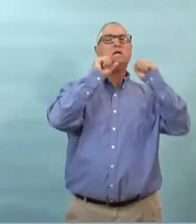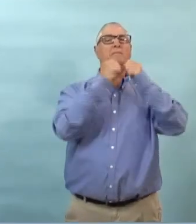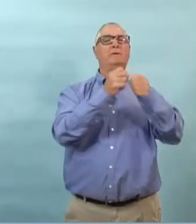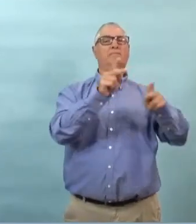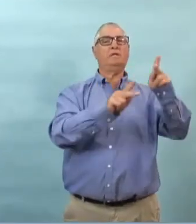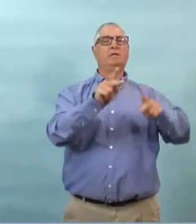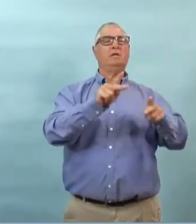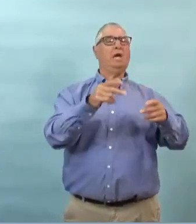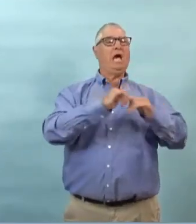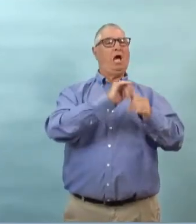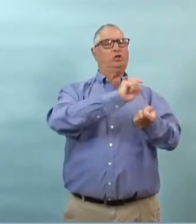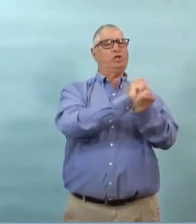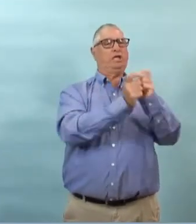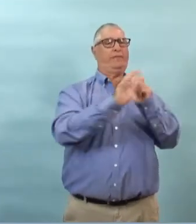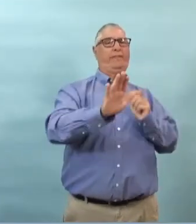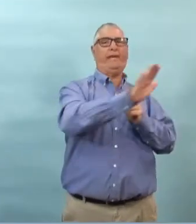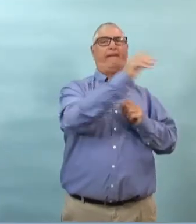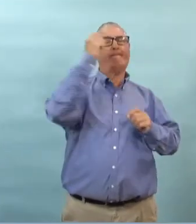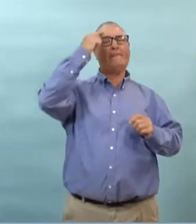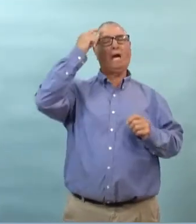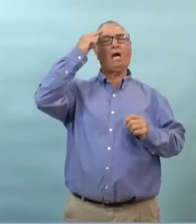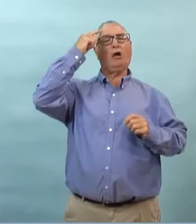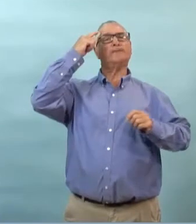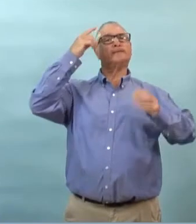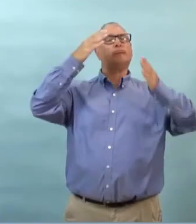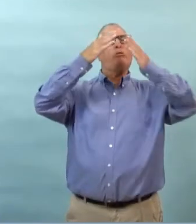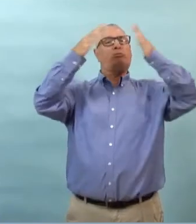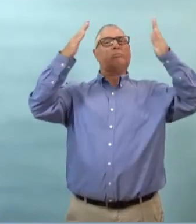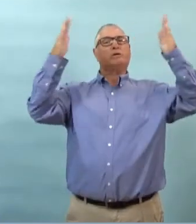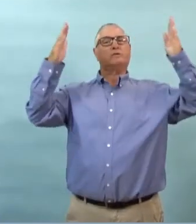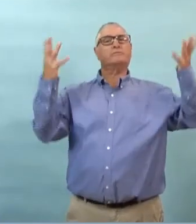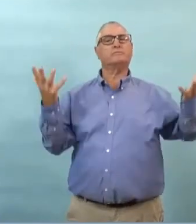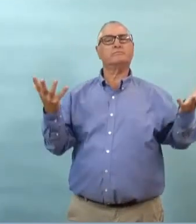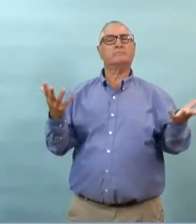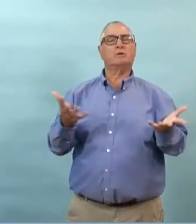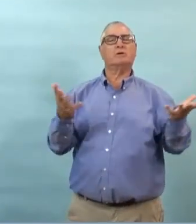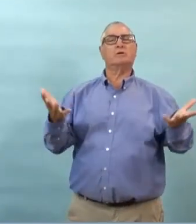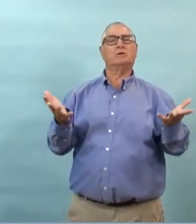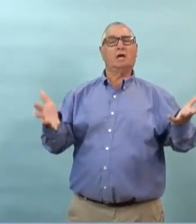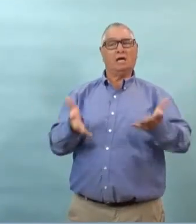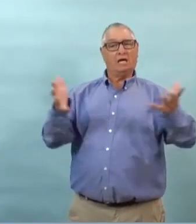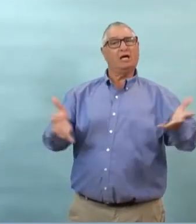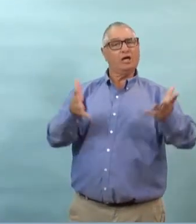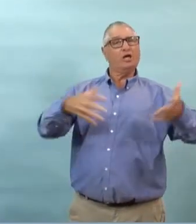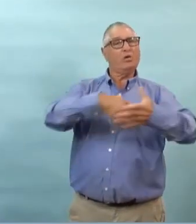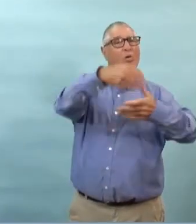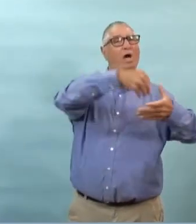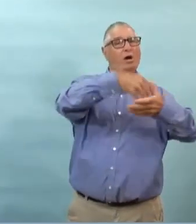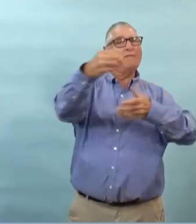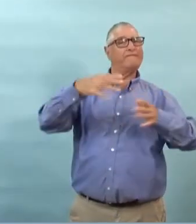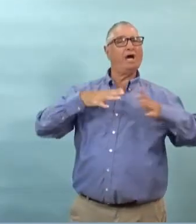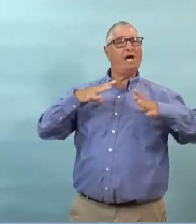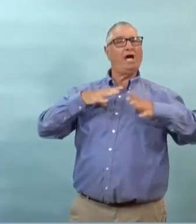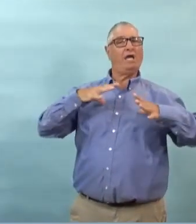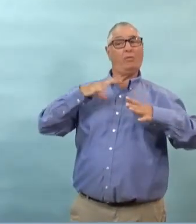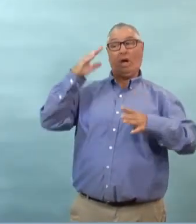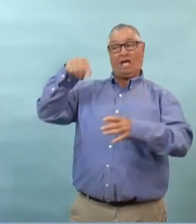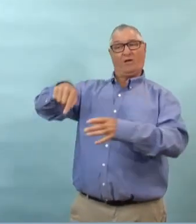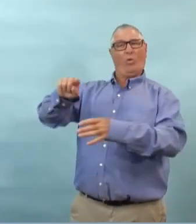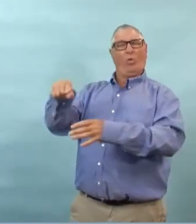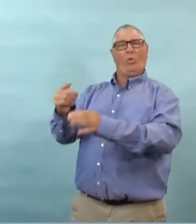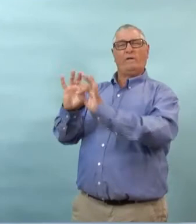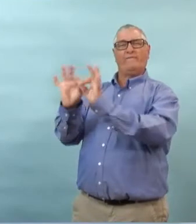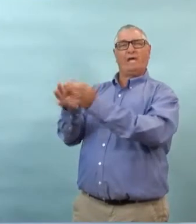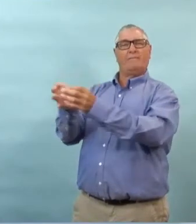quelles mesures pourraient être prises pour justement répondre à ces inquiétudes surtout lorsqu'on